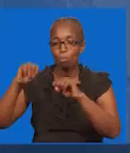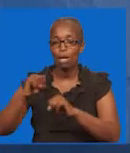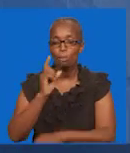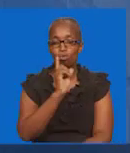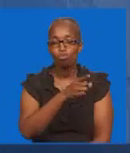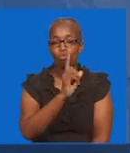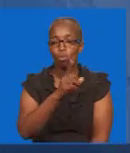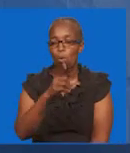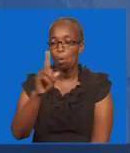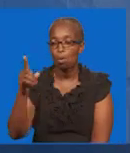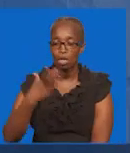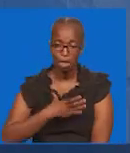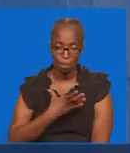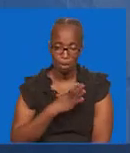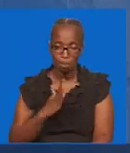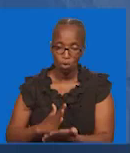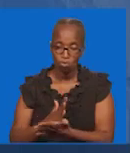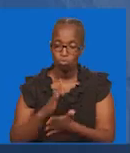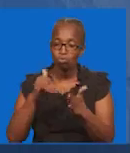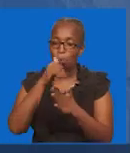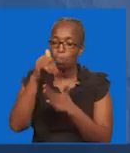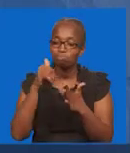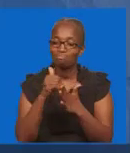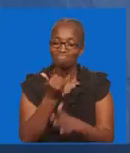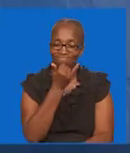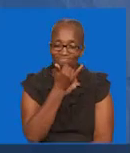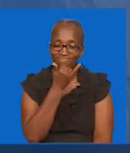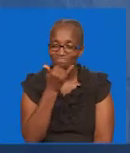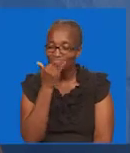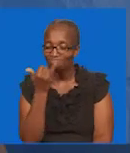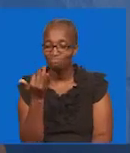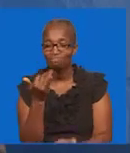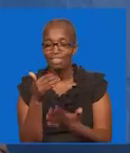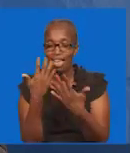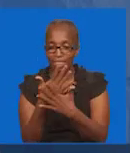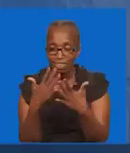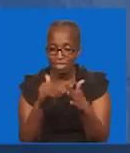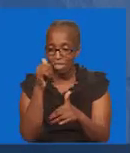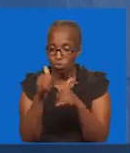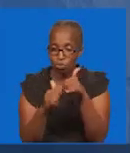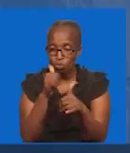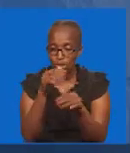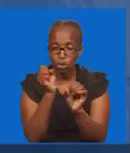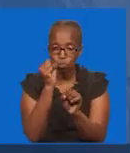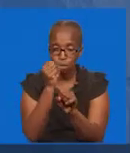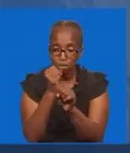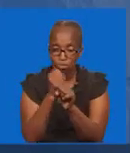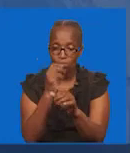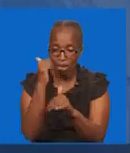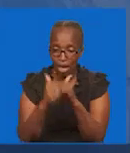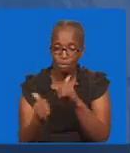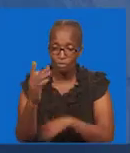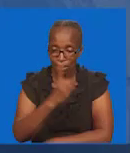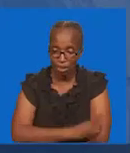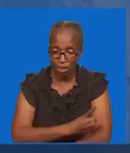Kuahonya watu Katika makosa yao Katika mambo ambayo Anayafanya